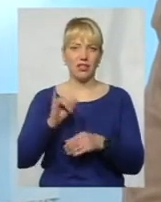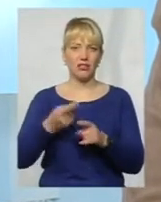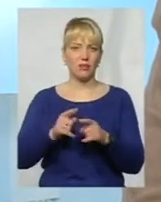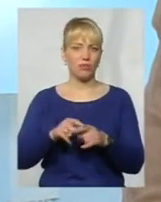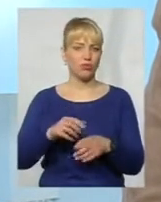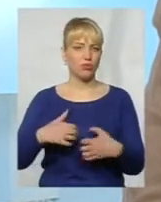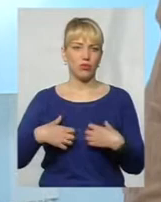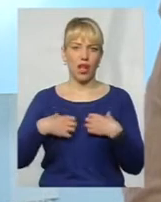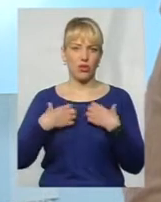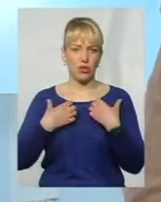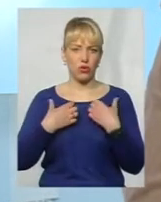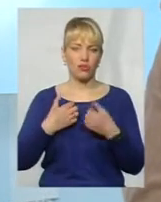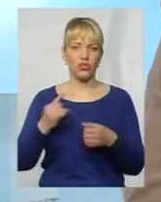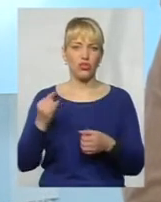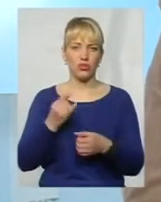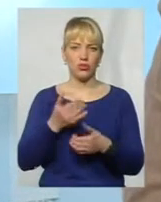татастрофічно. ми